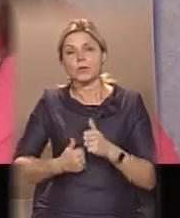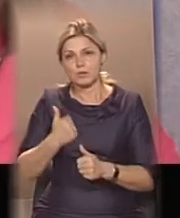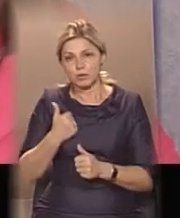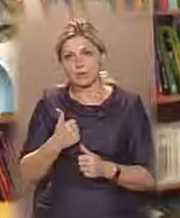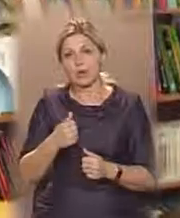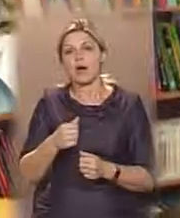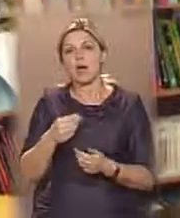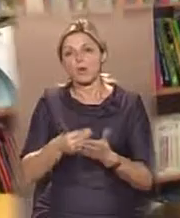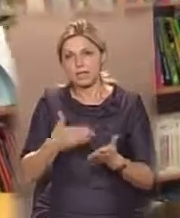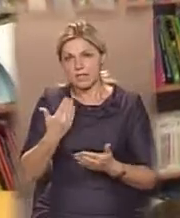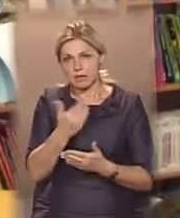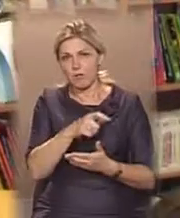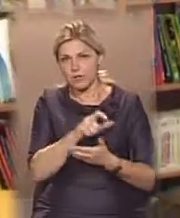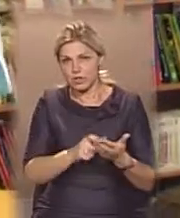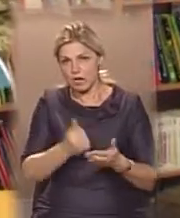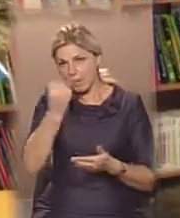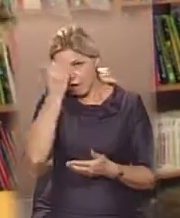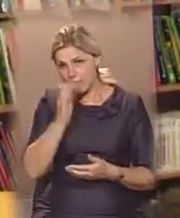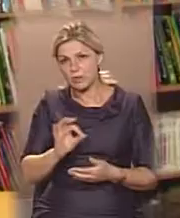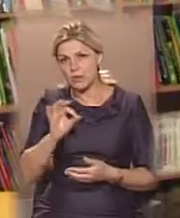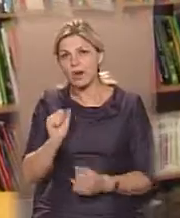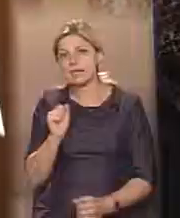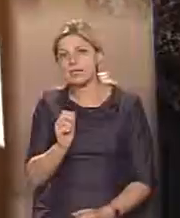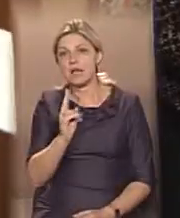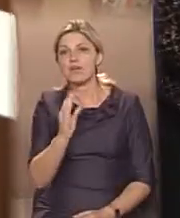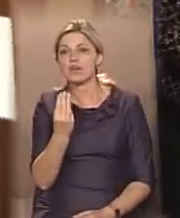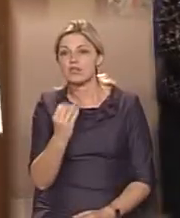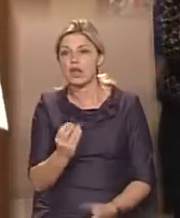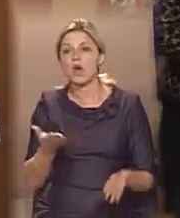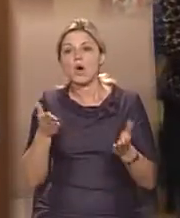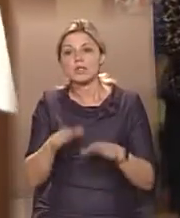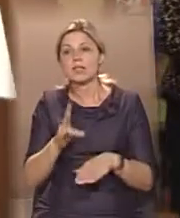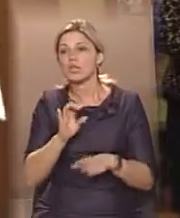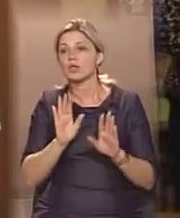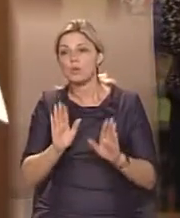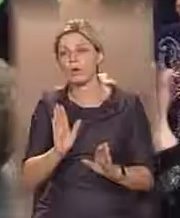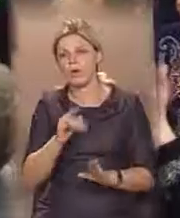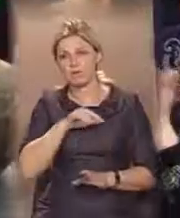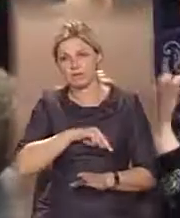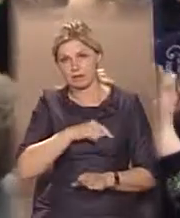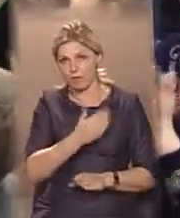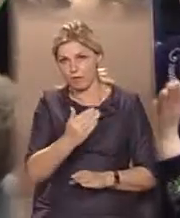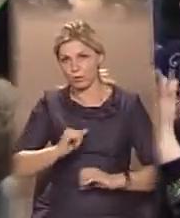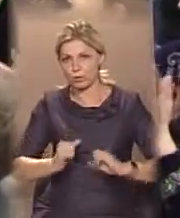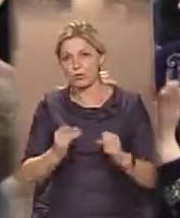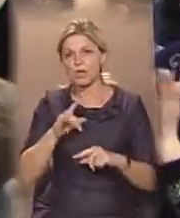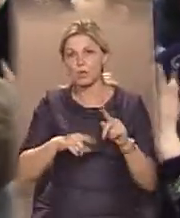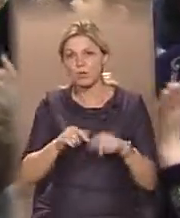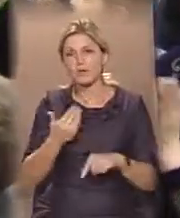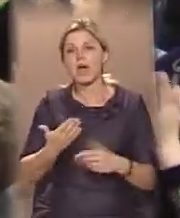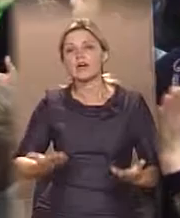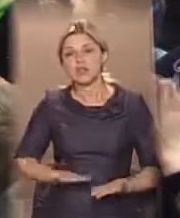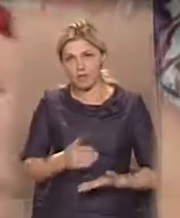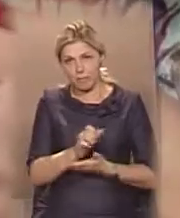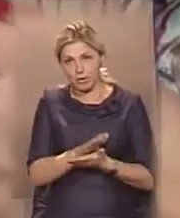вірші». Пам'ять про Олексія Квашу залишиться не лише в серцях і душах його рідних і друзів. Вона уживатиме